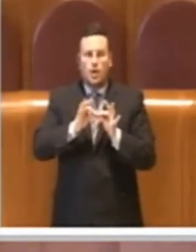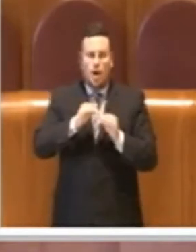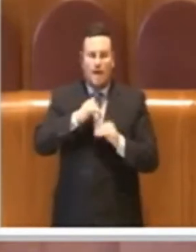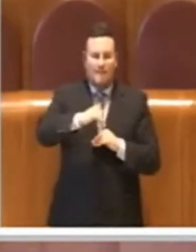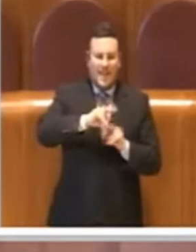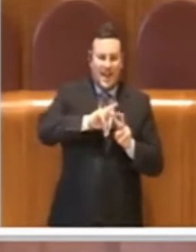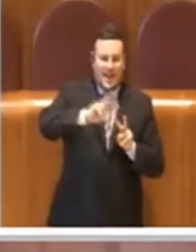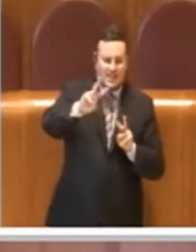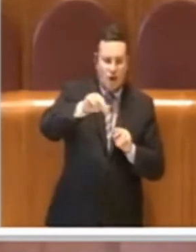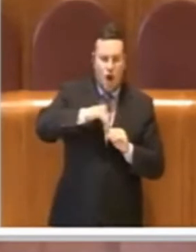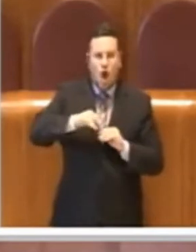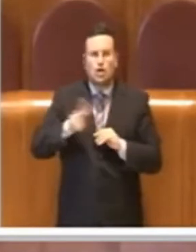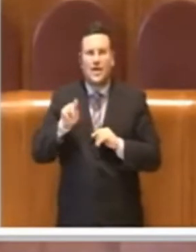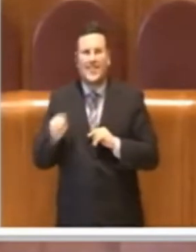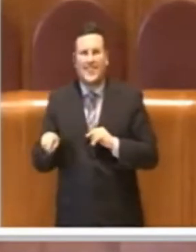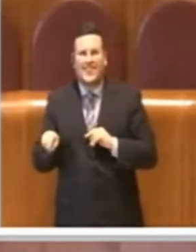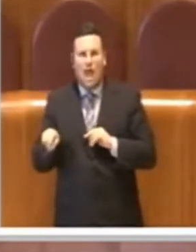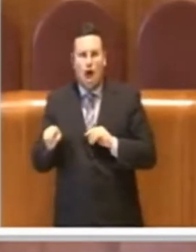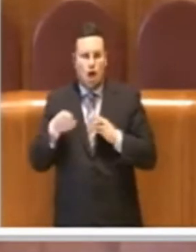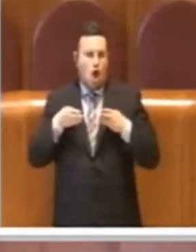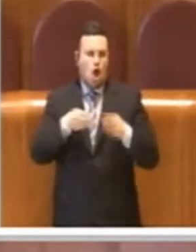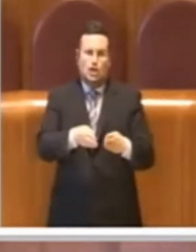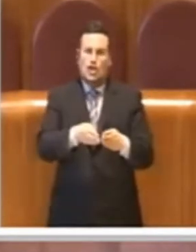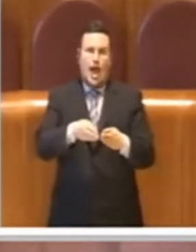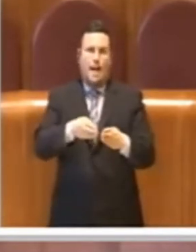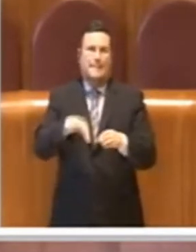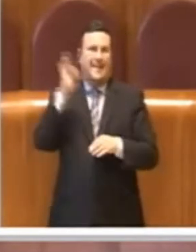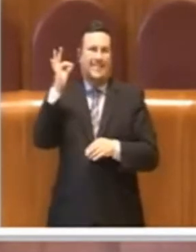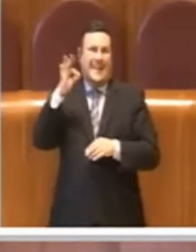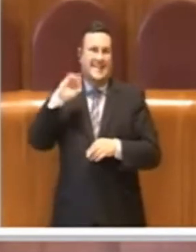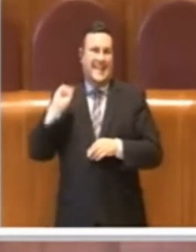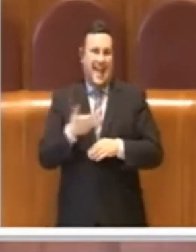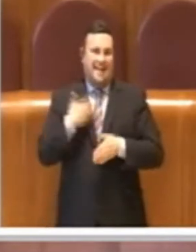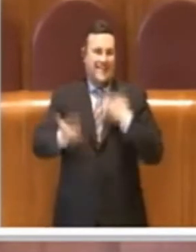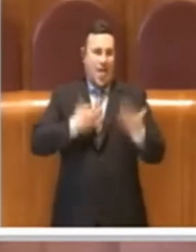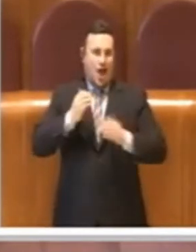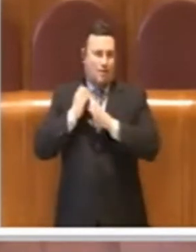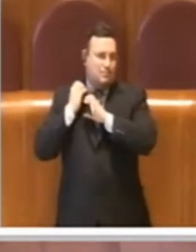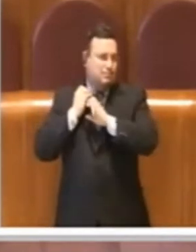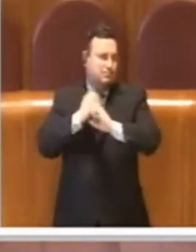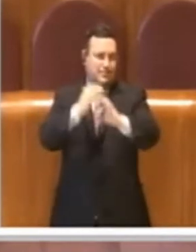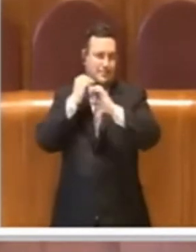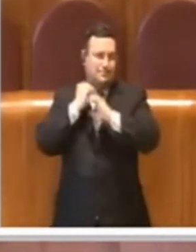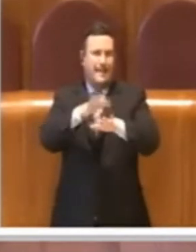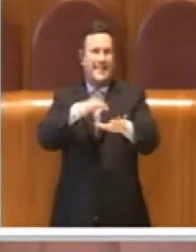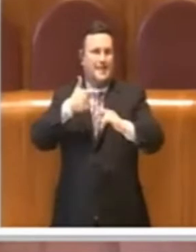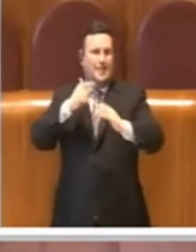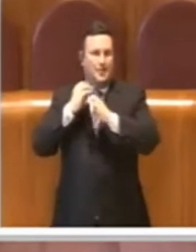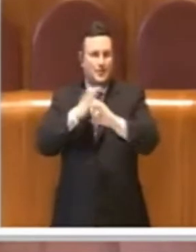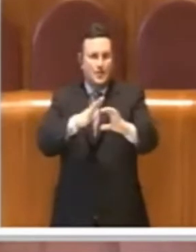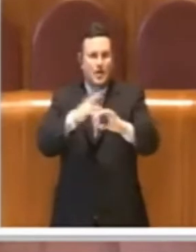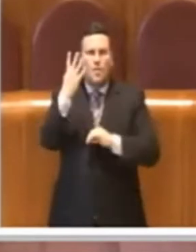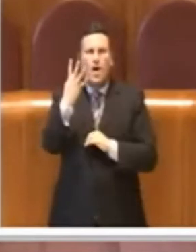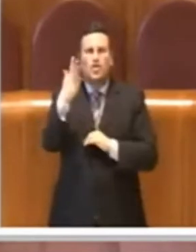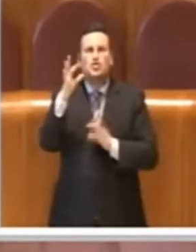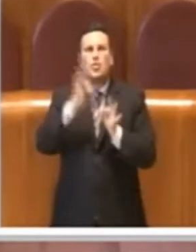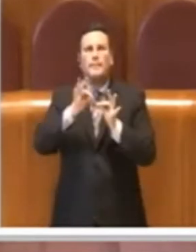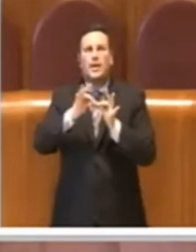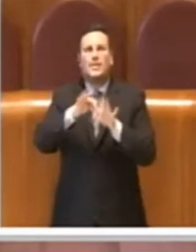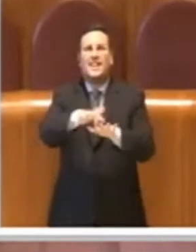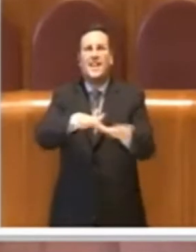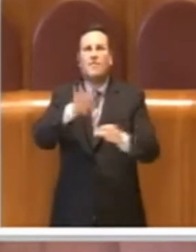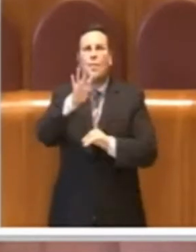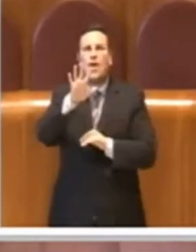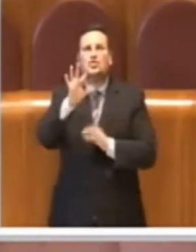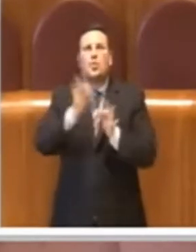sono corsie preferenziali e quindi l'effetto della ZATL non dovrebbe mutare, 4-5 minuti è il tempo che il 64 perde di traffico e di